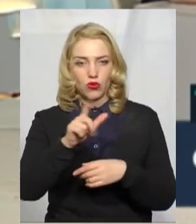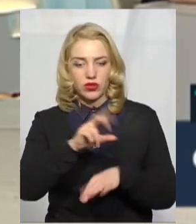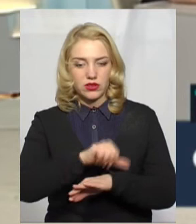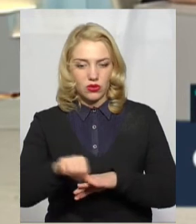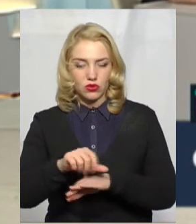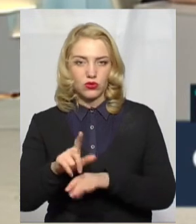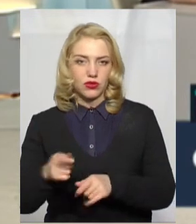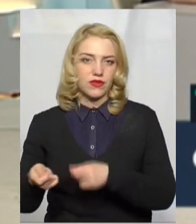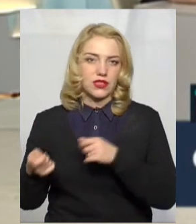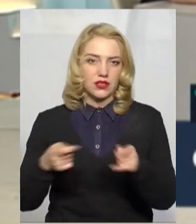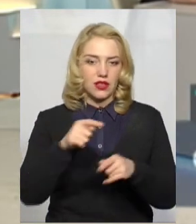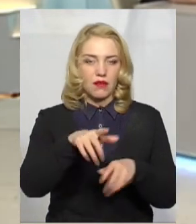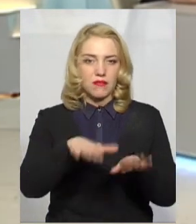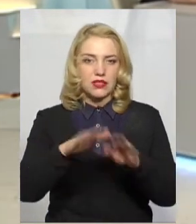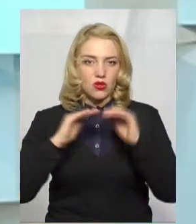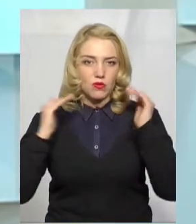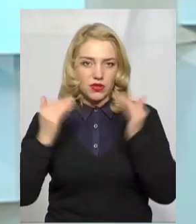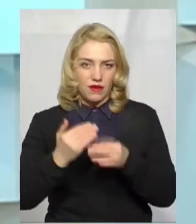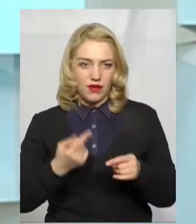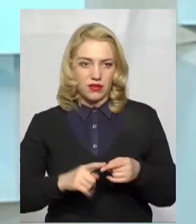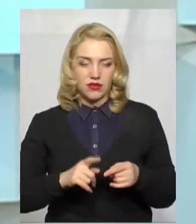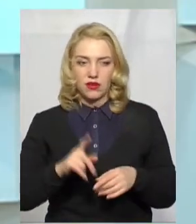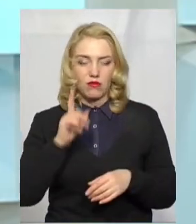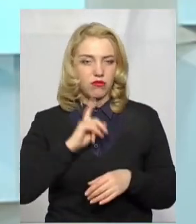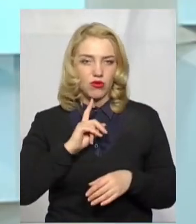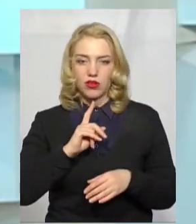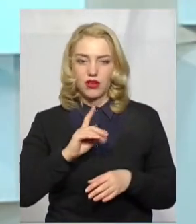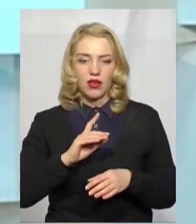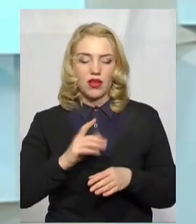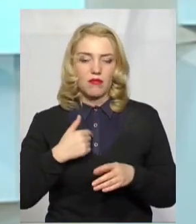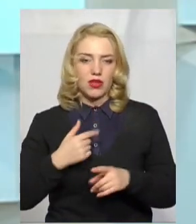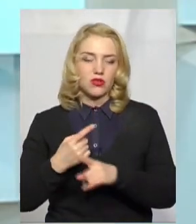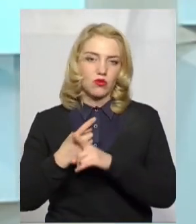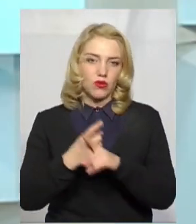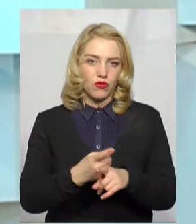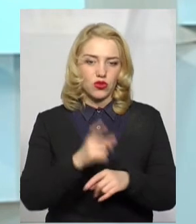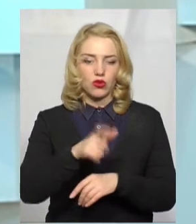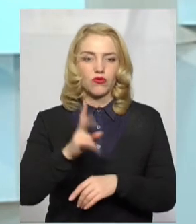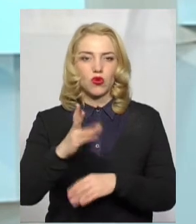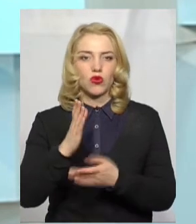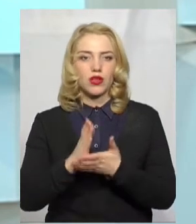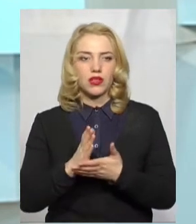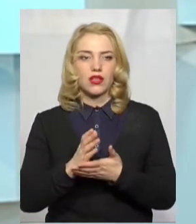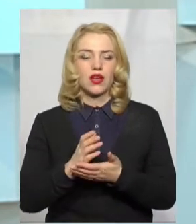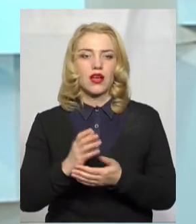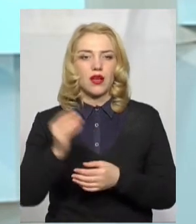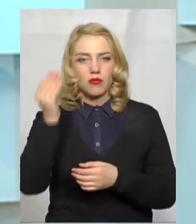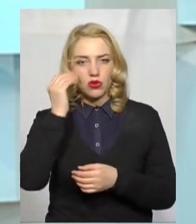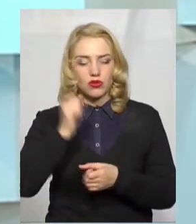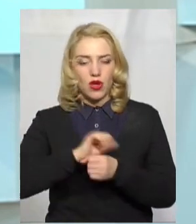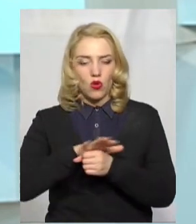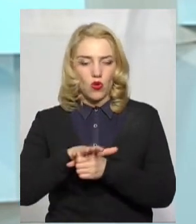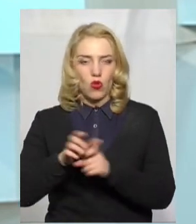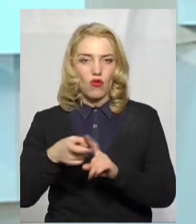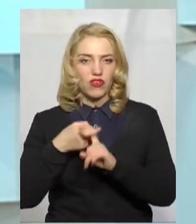Ні, поки що ми супроводжували лише громадян, у яких є підозра коронавірусу. Ми їх супроводжували від